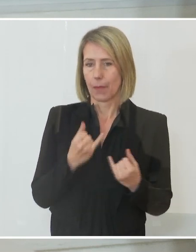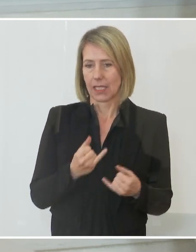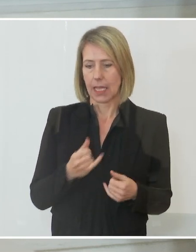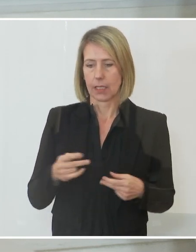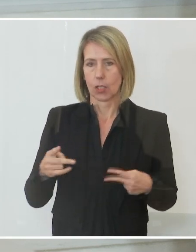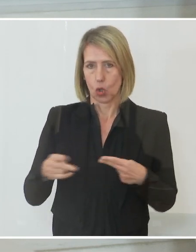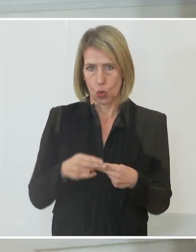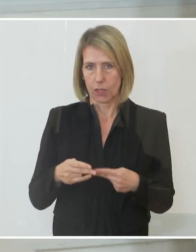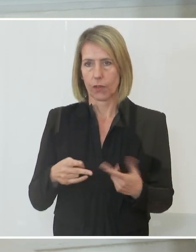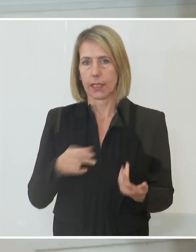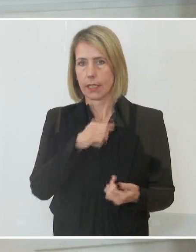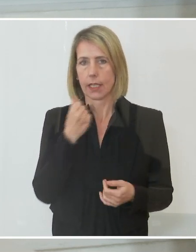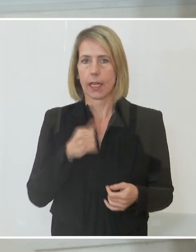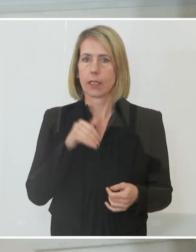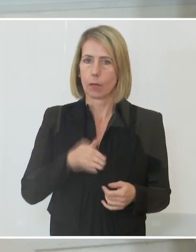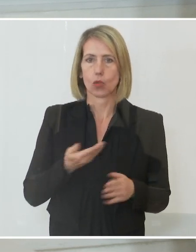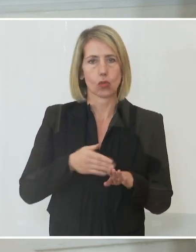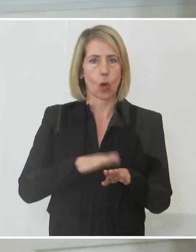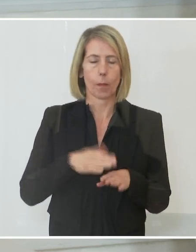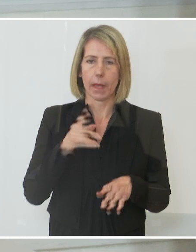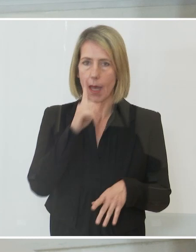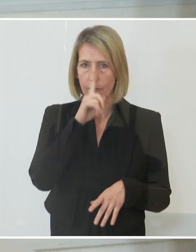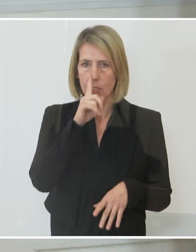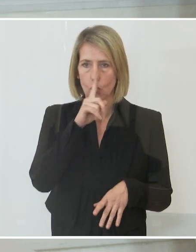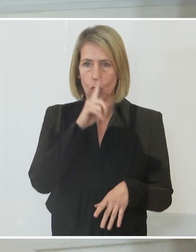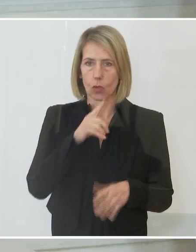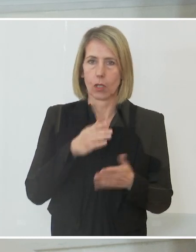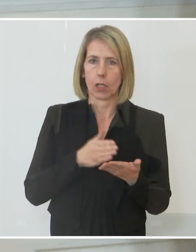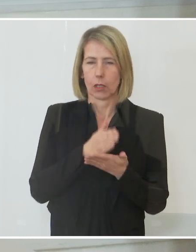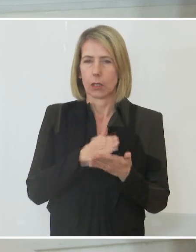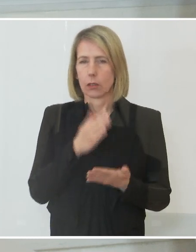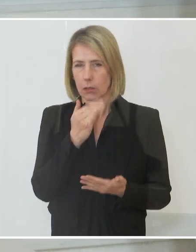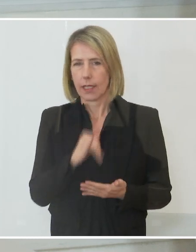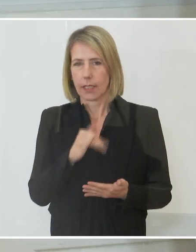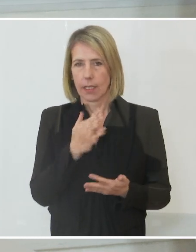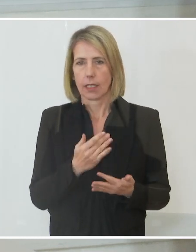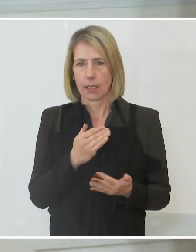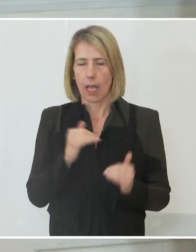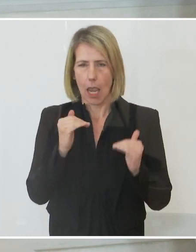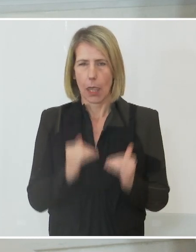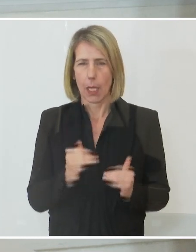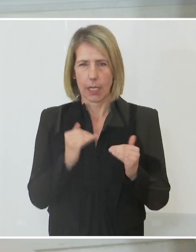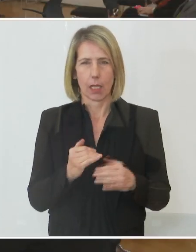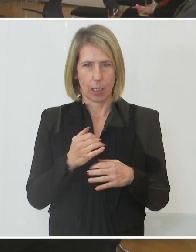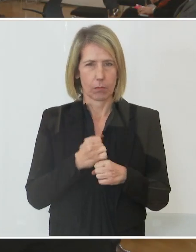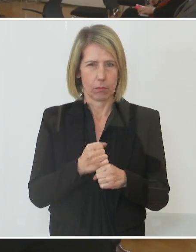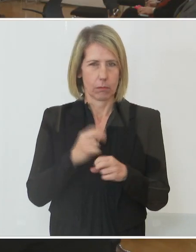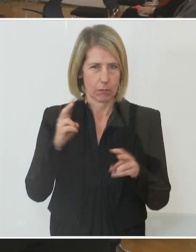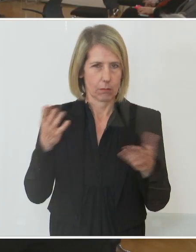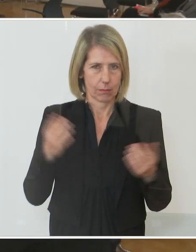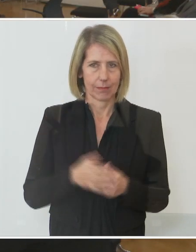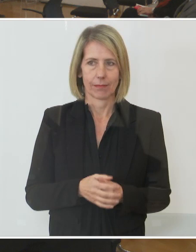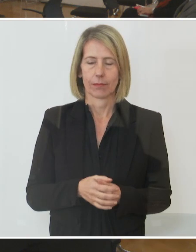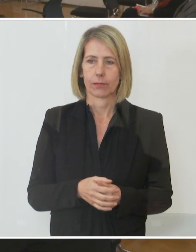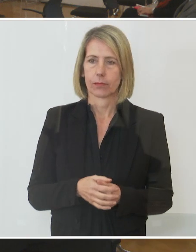uten, dass man umso mehr versuchen müsste, die Inzidenz möglichst niedrig zu halten. Dankeschön. Mit einem